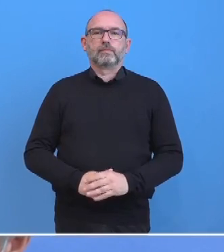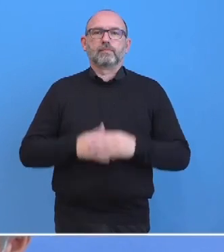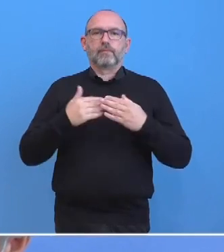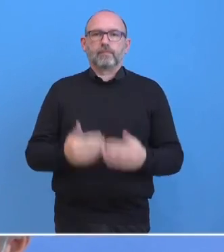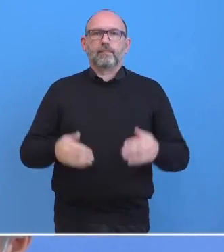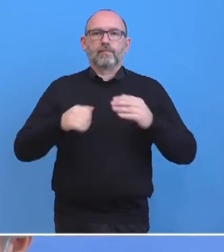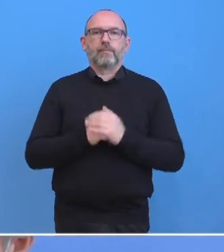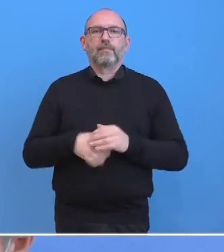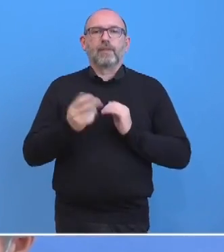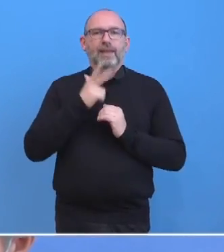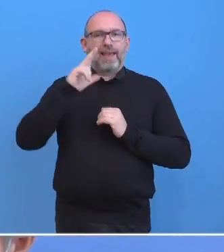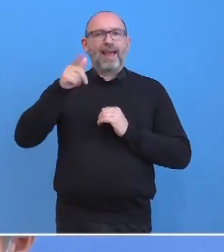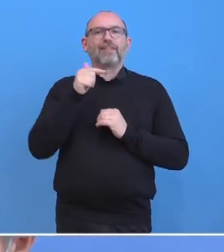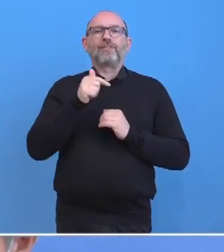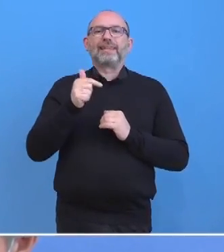Taufik Nia. Bitte schön.